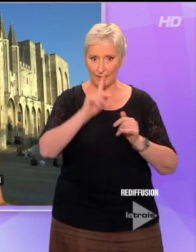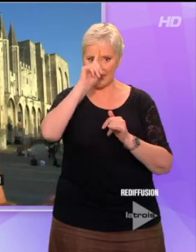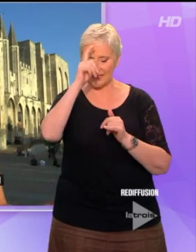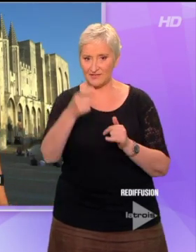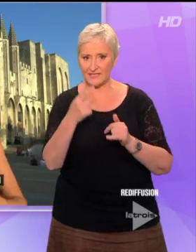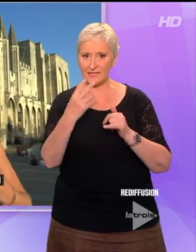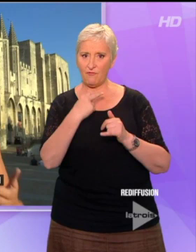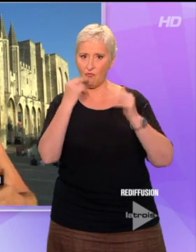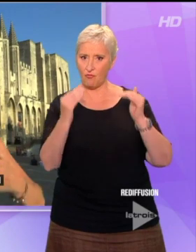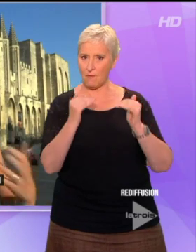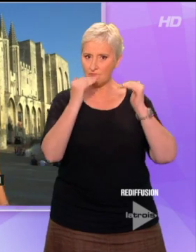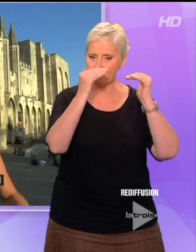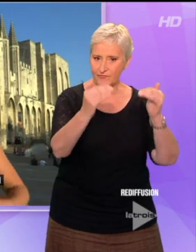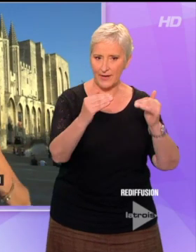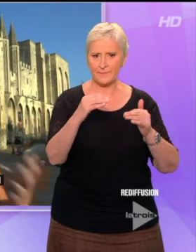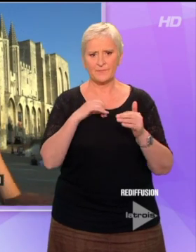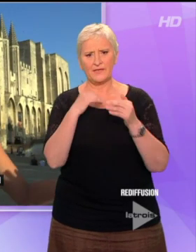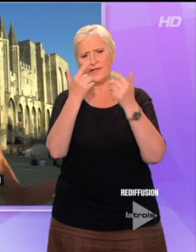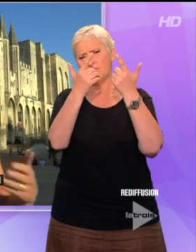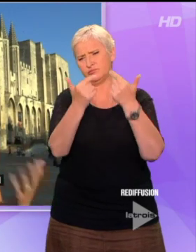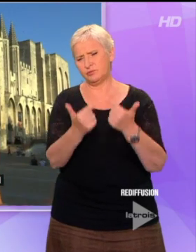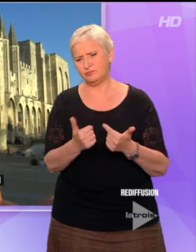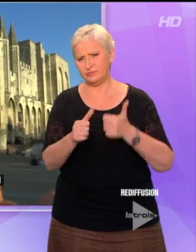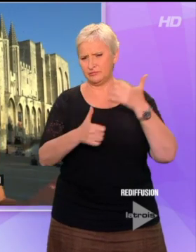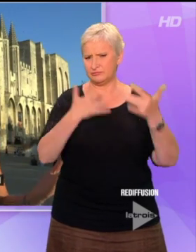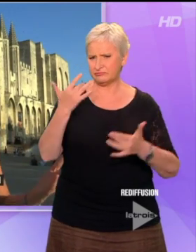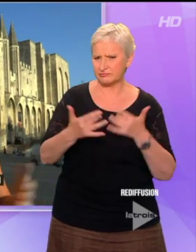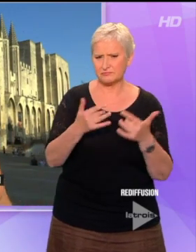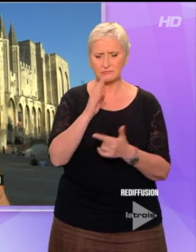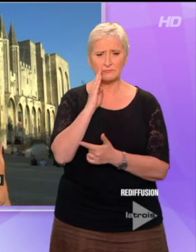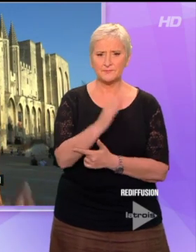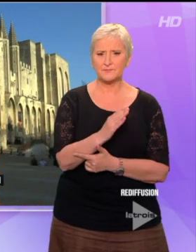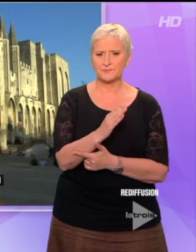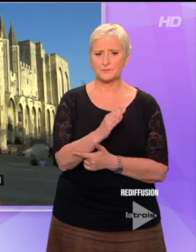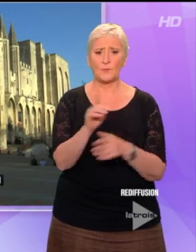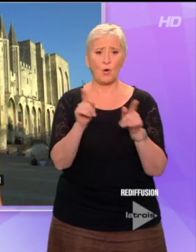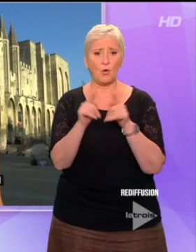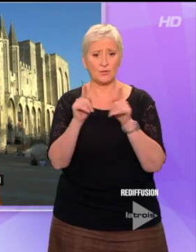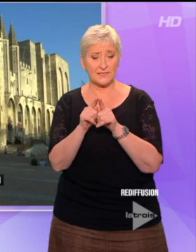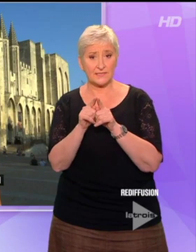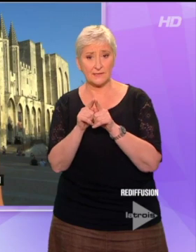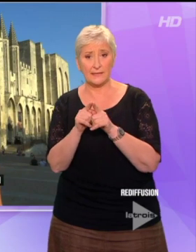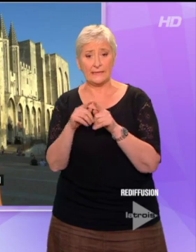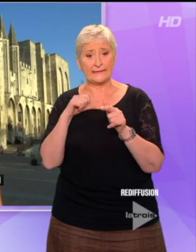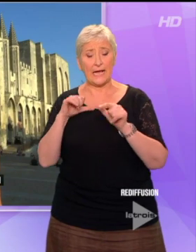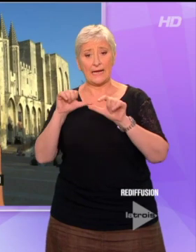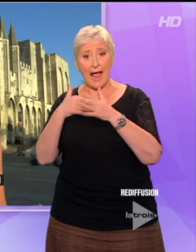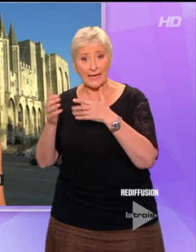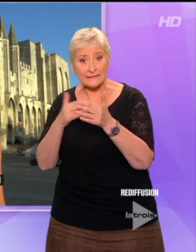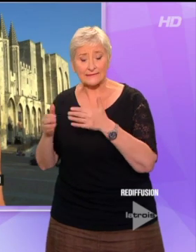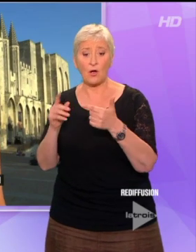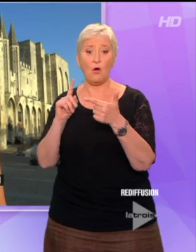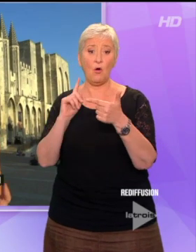y a aussi les francophones, il y a Murgia, Vandalem, il y a Fabre, il y a Kassirs. Et puis il y a aussi l'excellence artisanale et technologique,